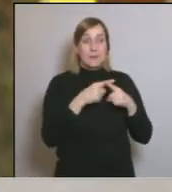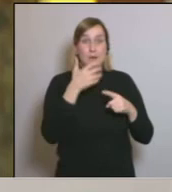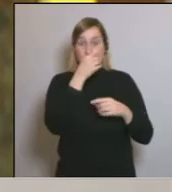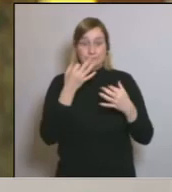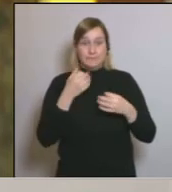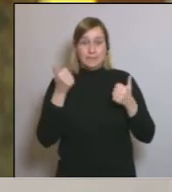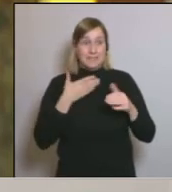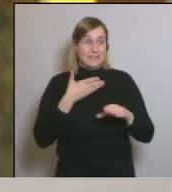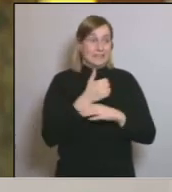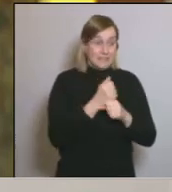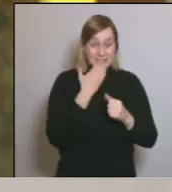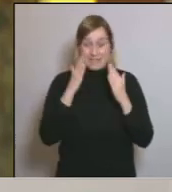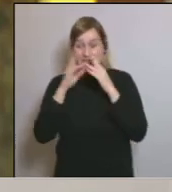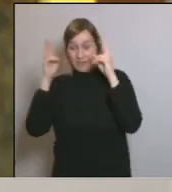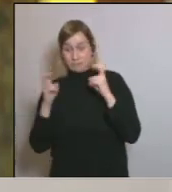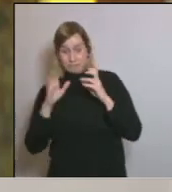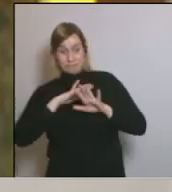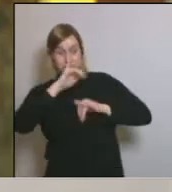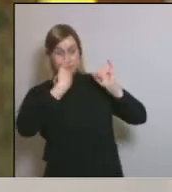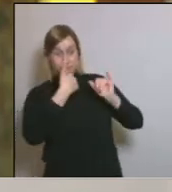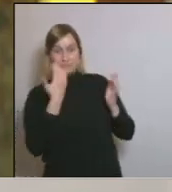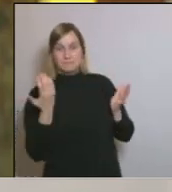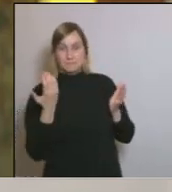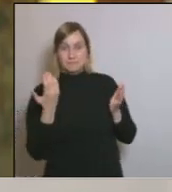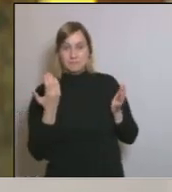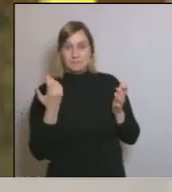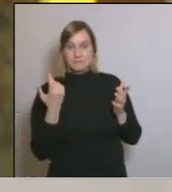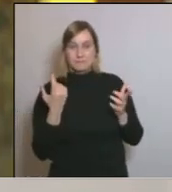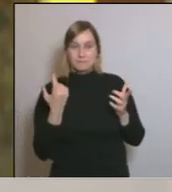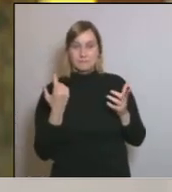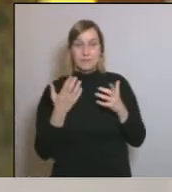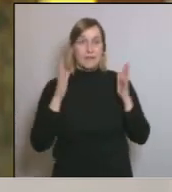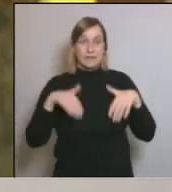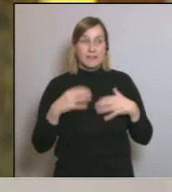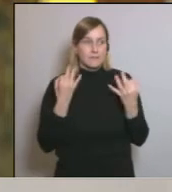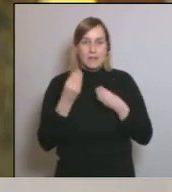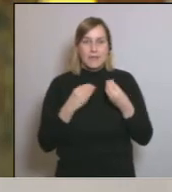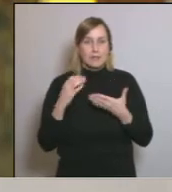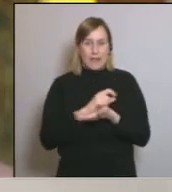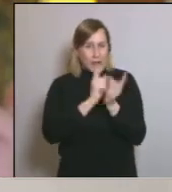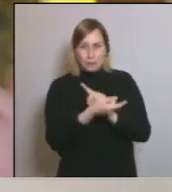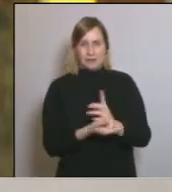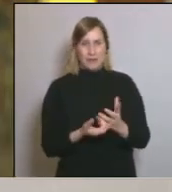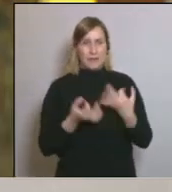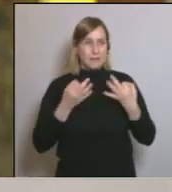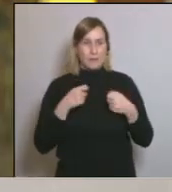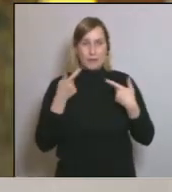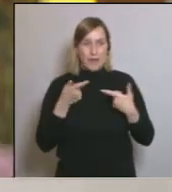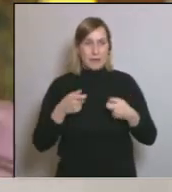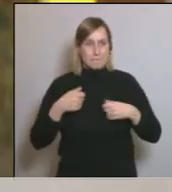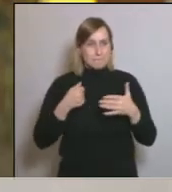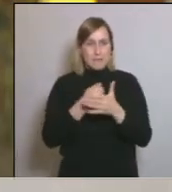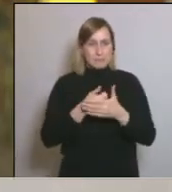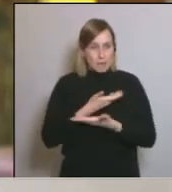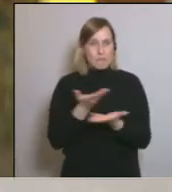que si es queden a casa els pugui passar alguna cosa hem de fer absolutament tot el contrari hem de donar la màxima confiança